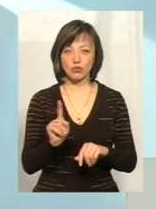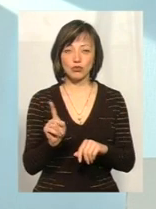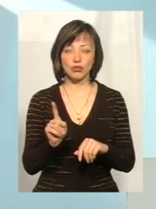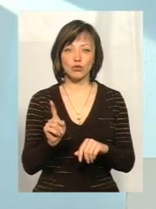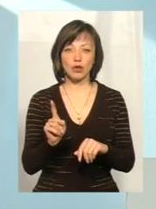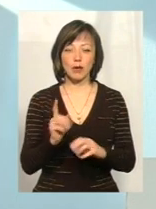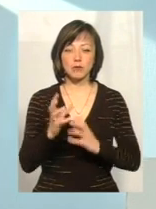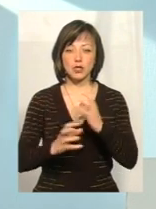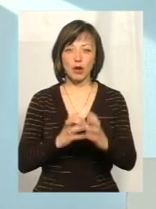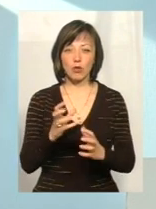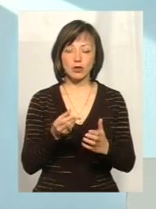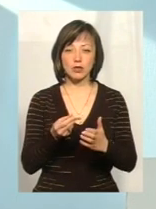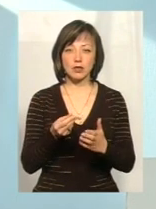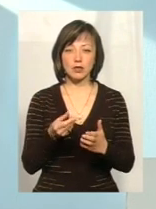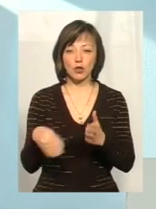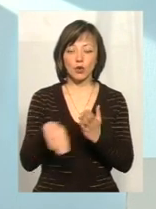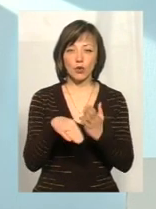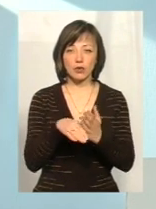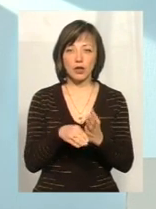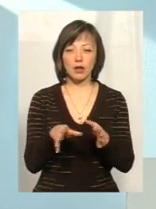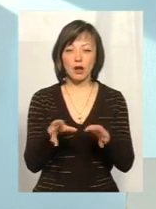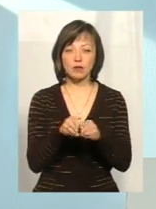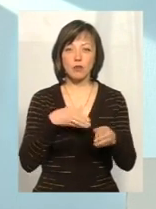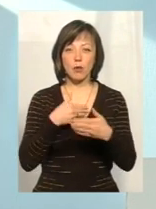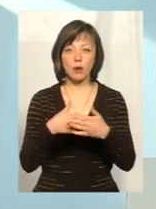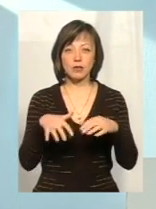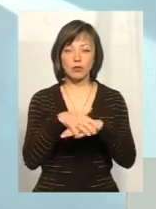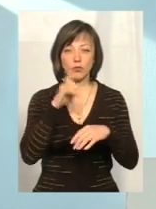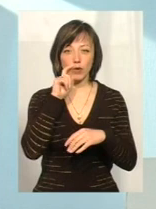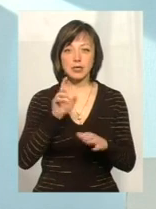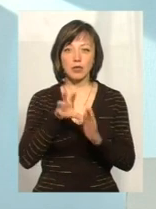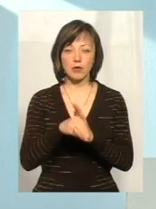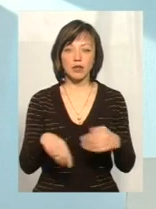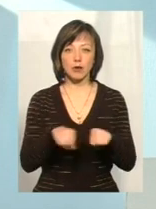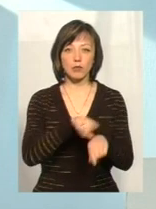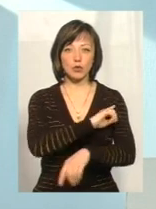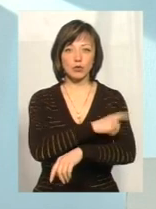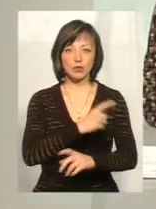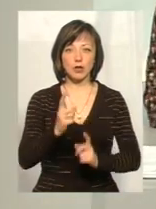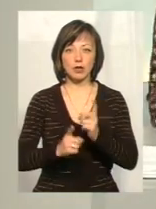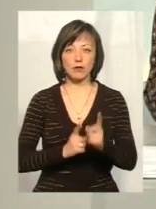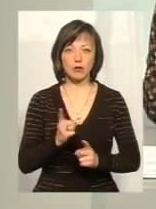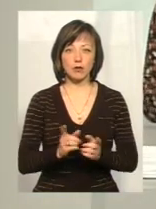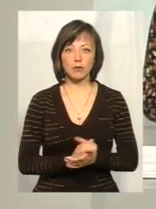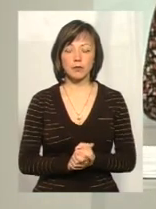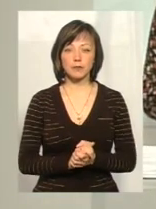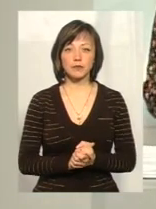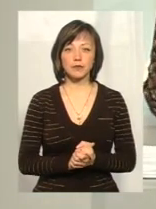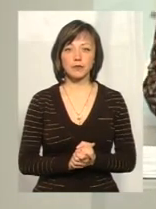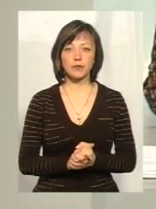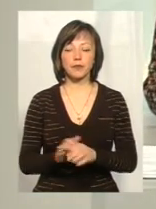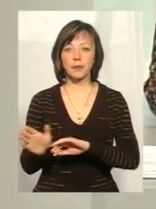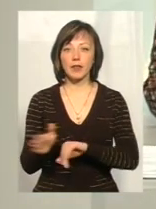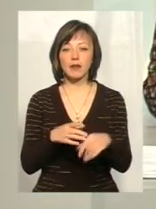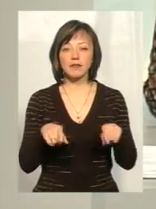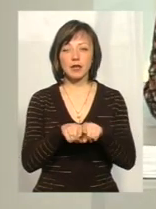міжнародні донори разом з громадським середовищем в Україні запровадили таку потужну реформу. Пані Галюно, все ж таки